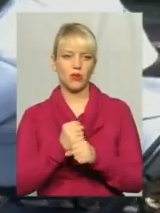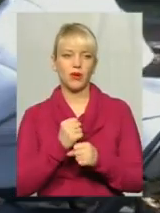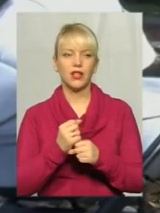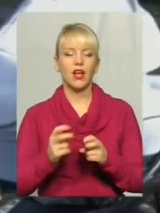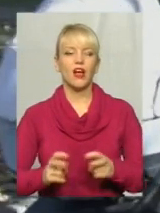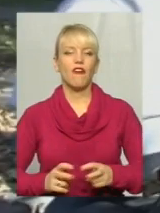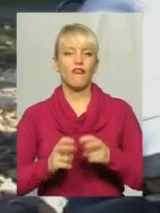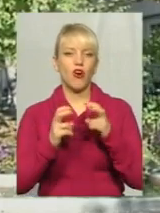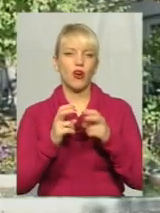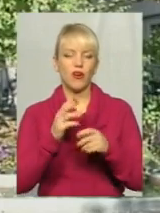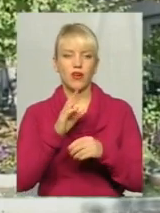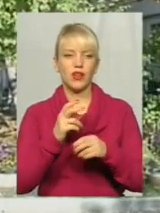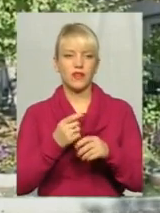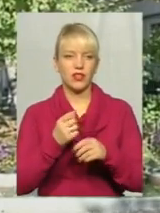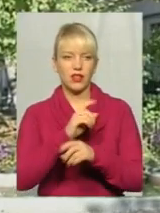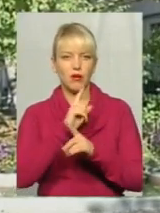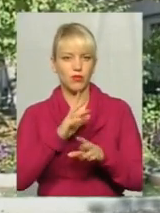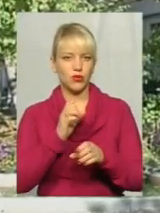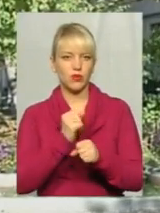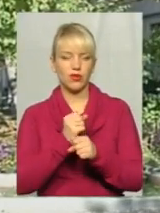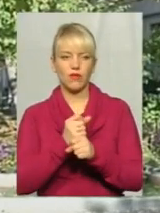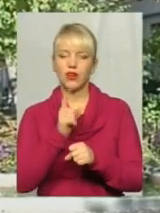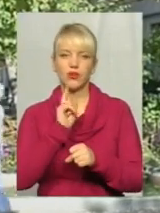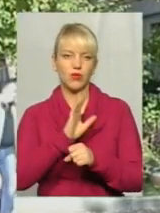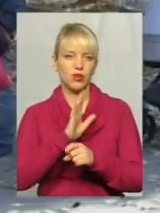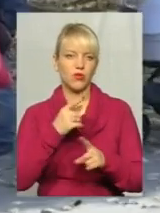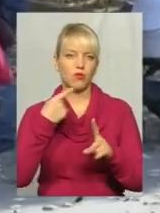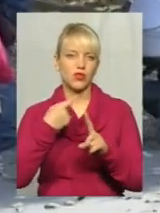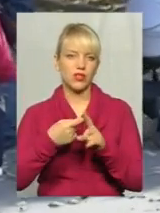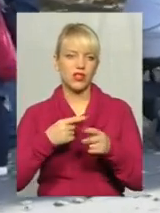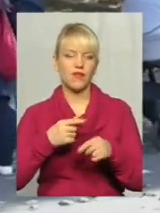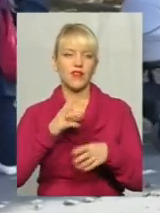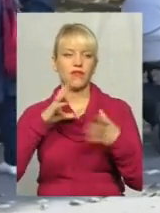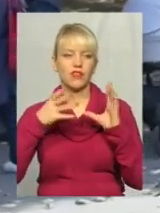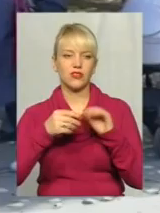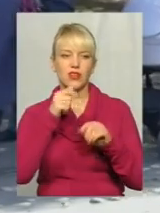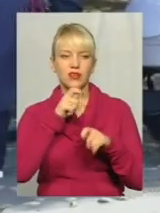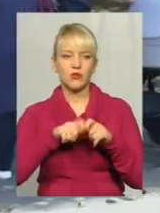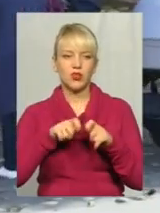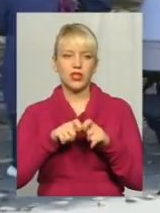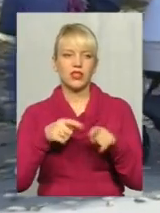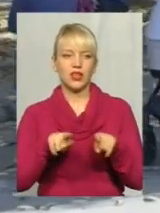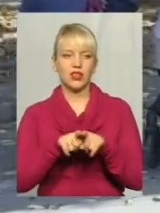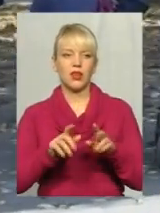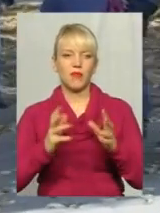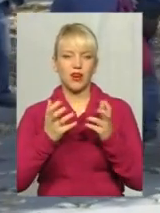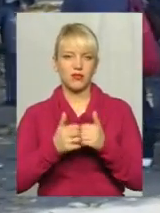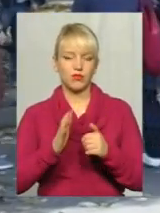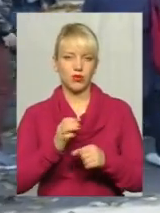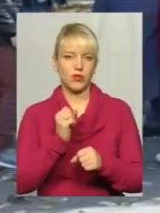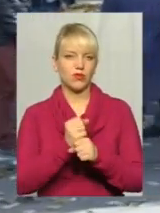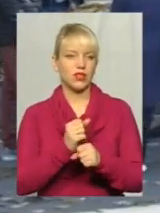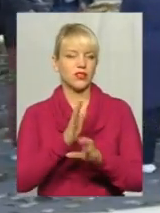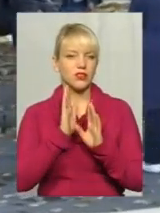підіймач не увімкнуть, доки не матимуть позитивного висновку експертів. Відповідно, механізми запрацюють лише після ремонтів. Вітак, лучани